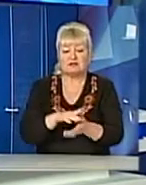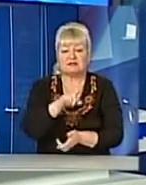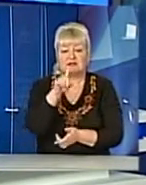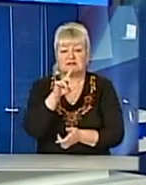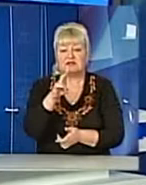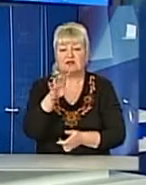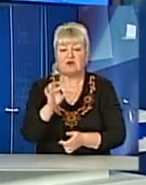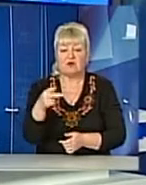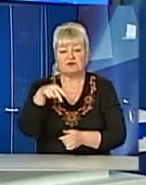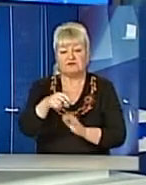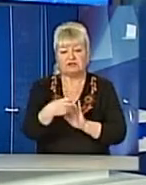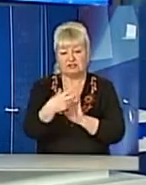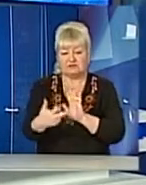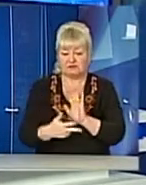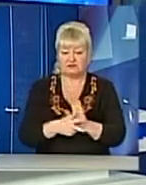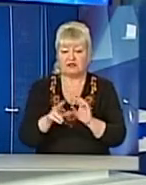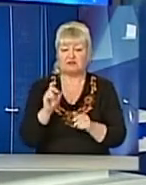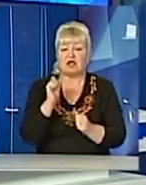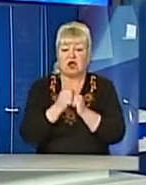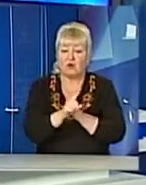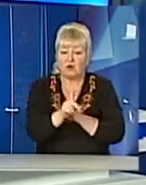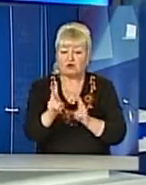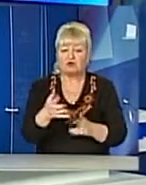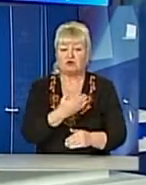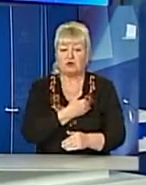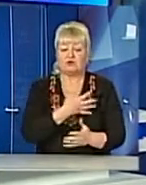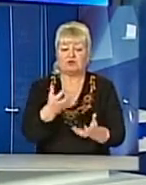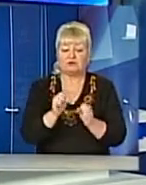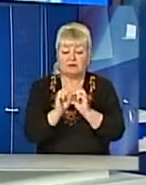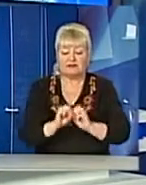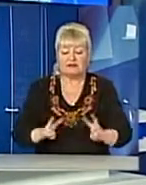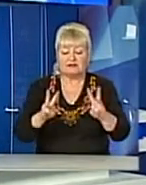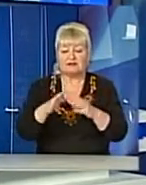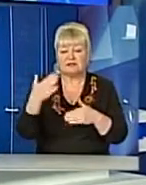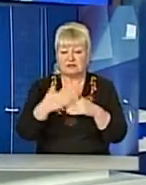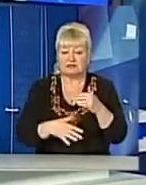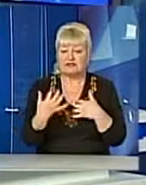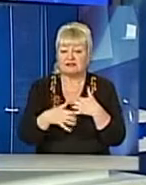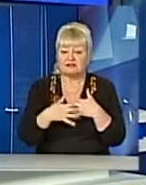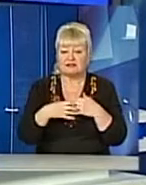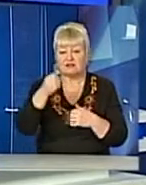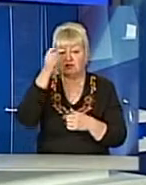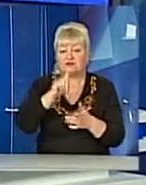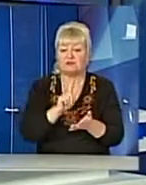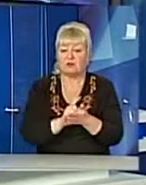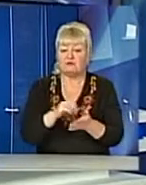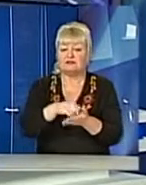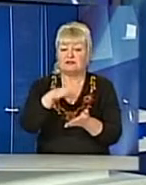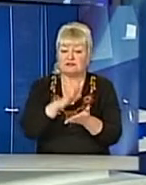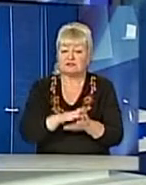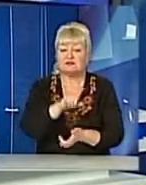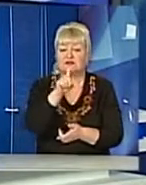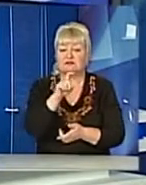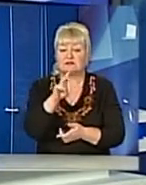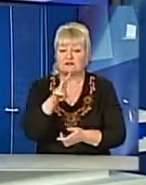-2018. Кожен, хто хоче отримати атестат про закінчення середньої освіти, має зареєструватись на участь у зовнішньому незалежному